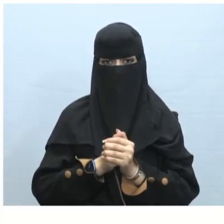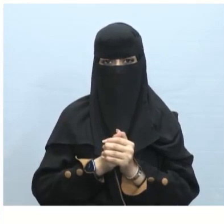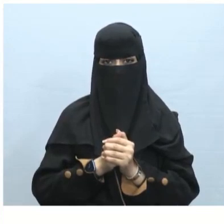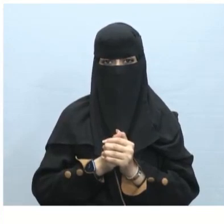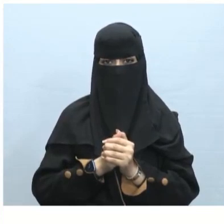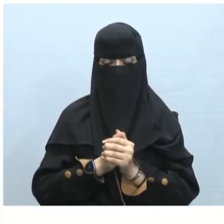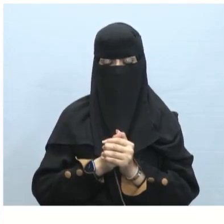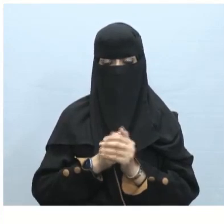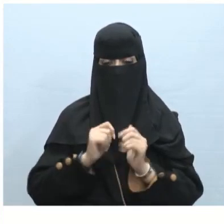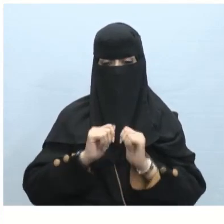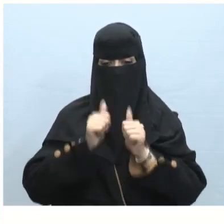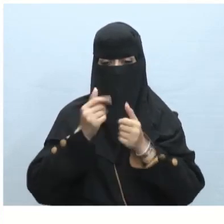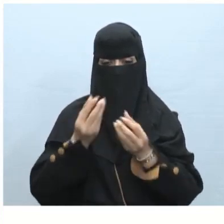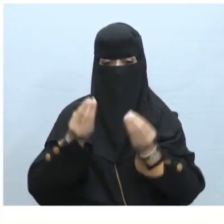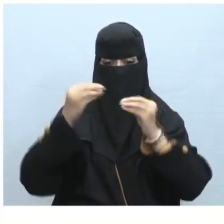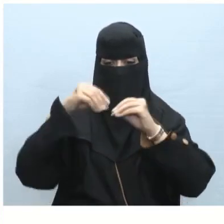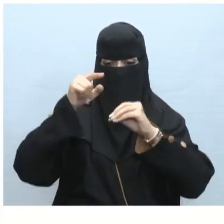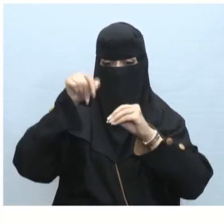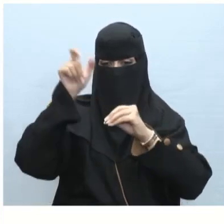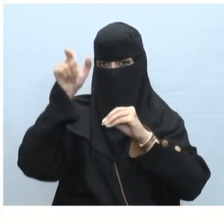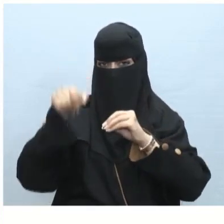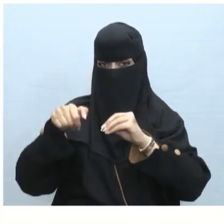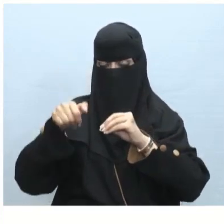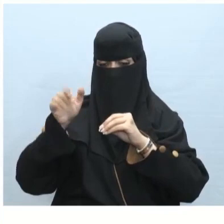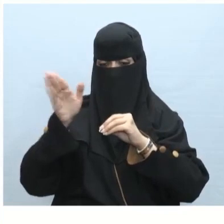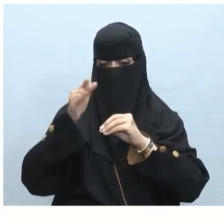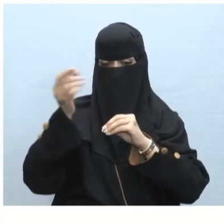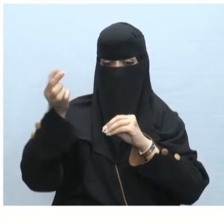تستطيع إضافة شكل إلى